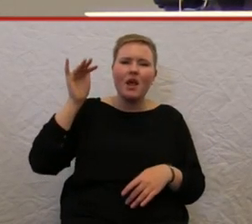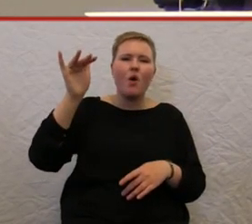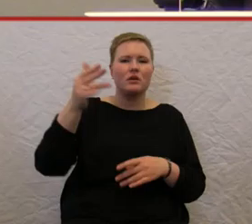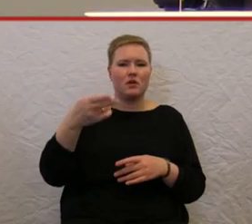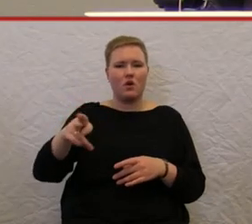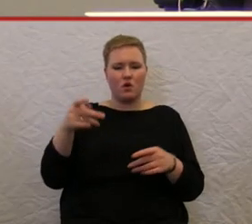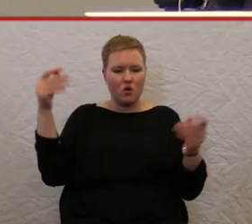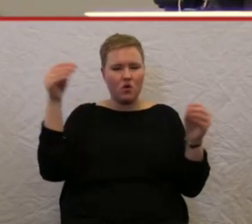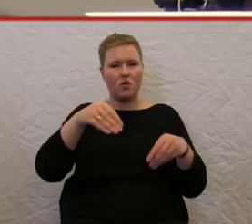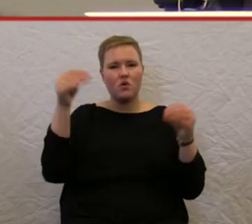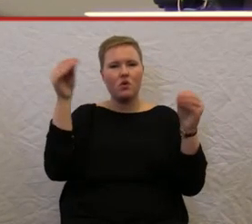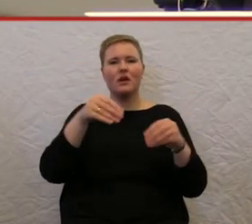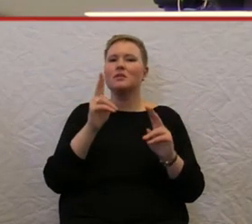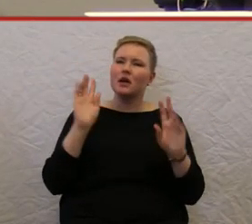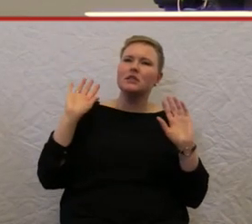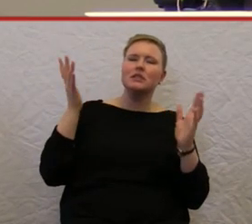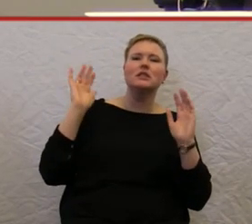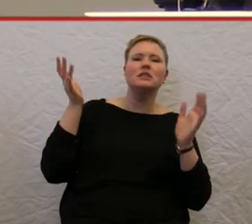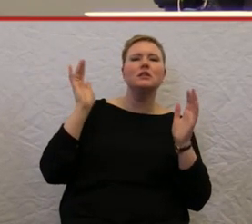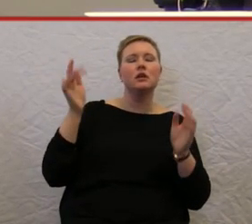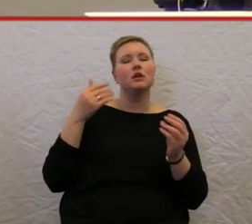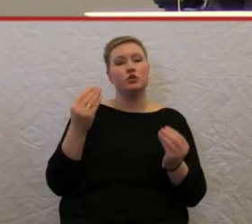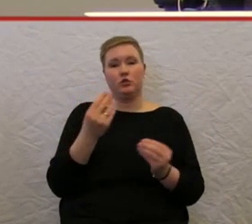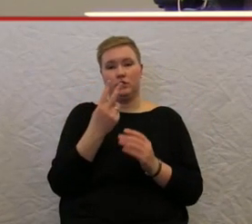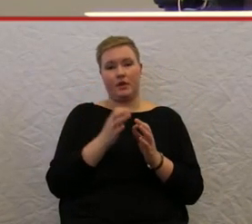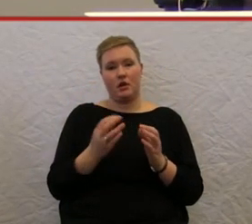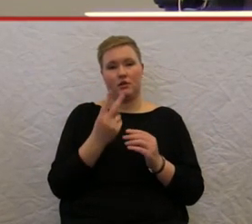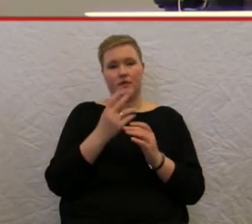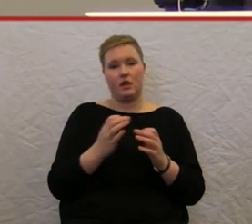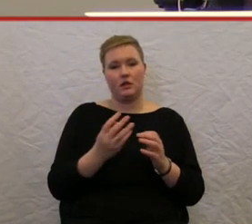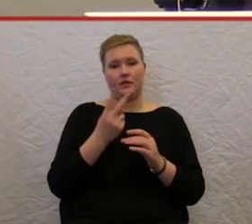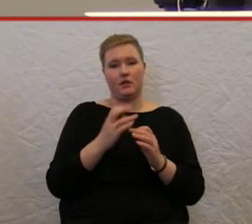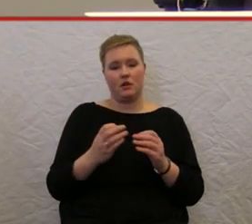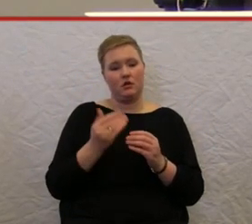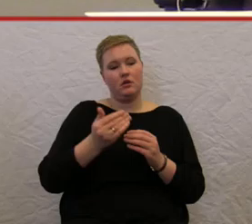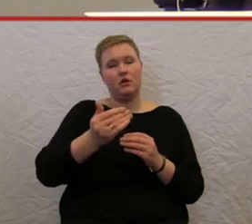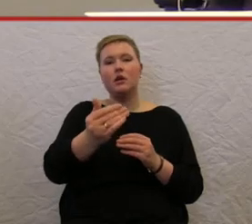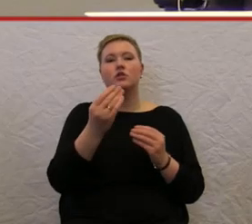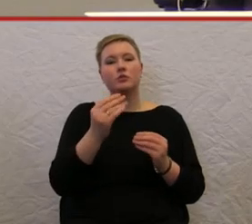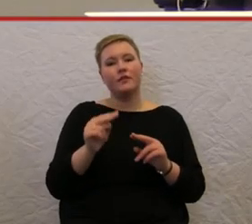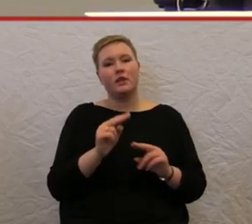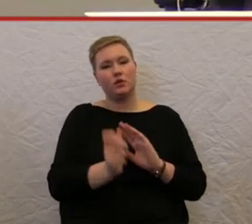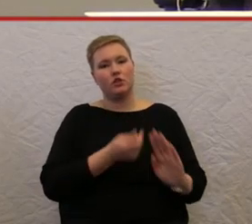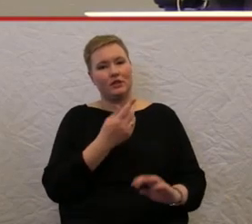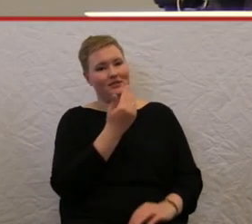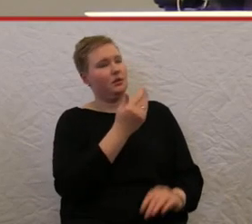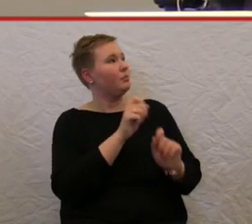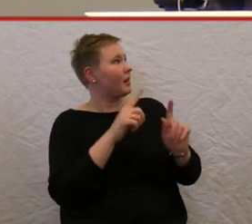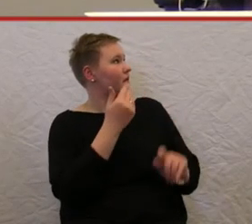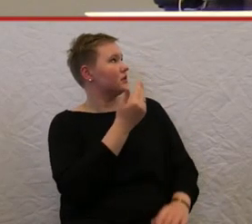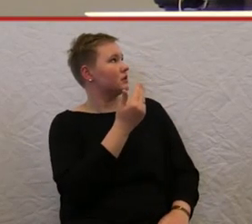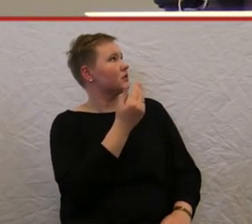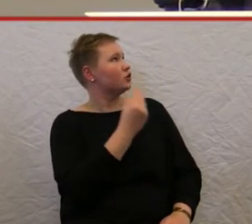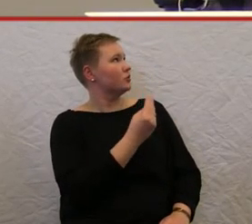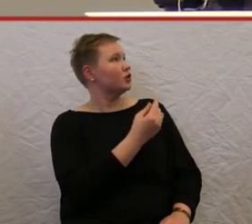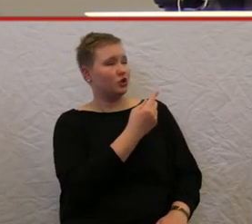Projekte, und es wird permanent gefeiert, ich bekomme alle zwei Tage von irgendwelchen Bekannten auf Facebook dieses Video geschickt, oder dieses Bild geschickt, wo ich sage,